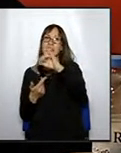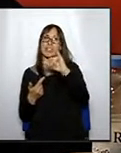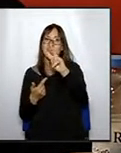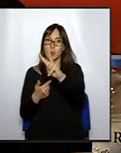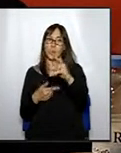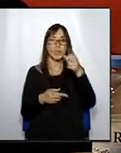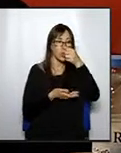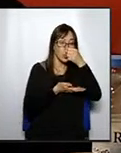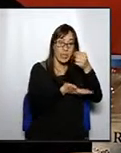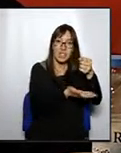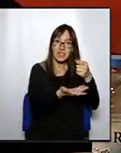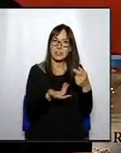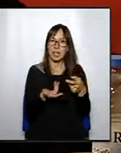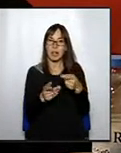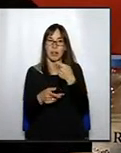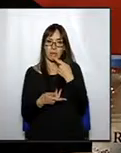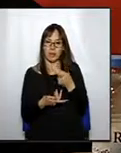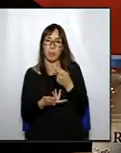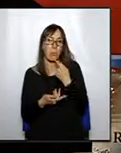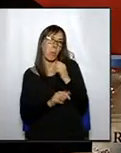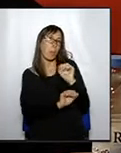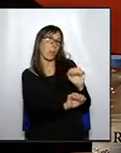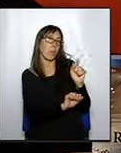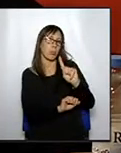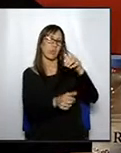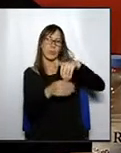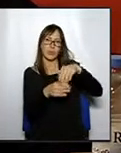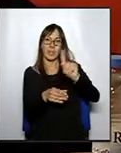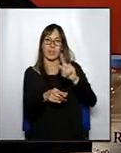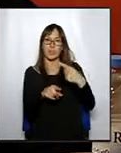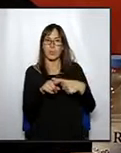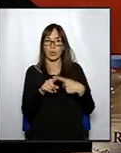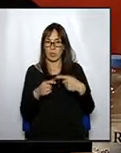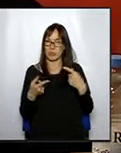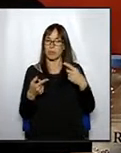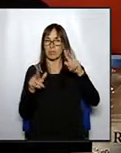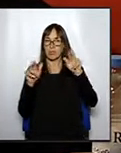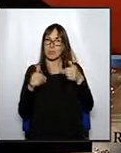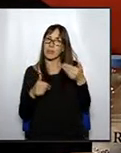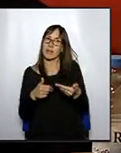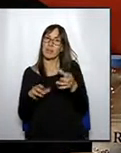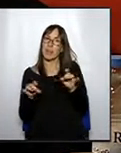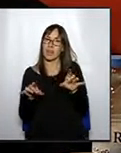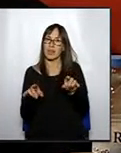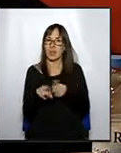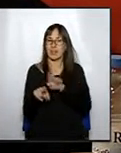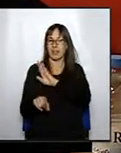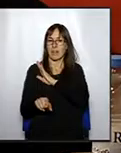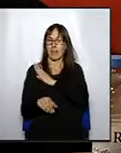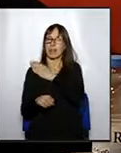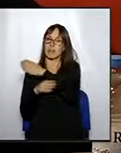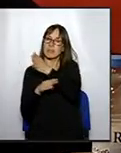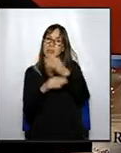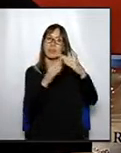neguin, neguin la veu dels ciutadans amb un tema de tan calat com és aquest canvi de residus del porta a porta.